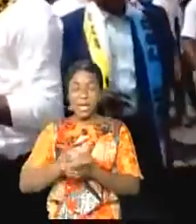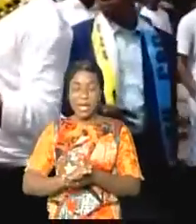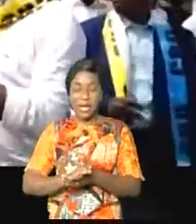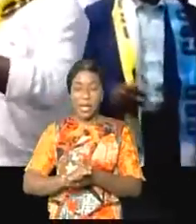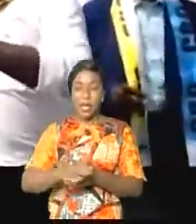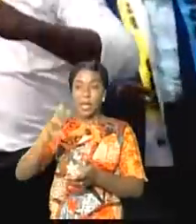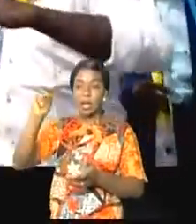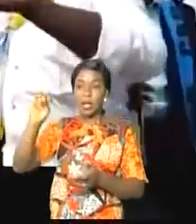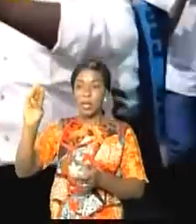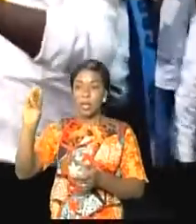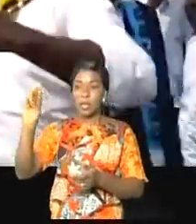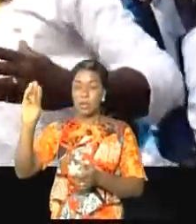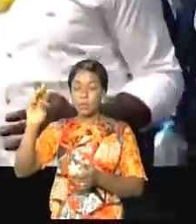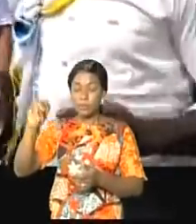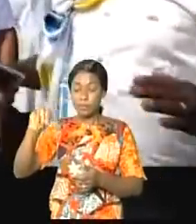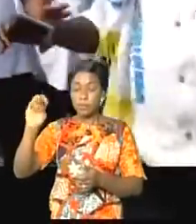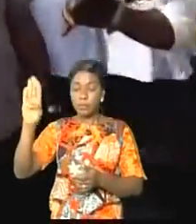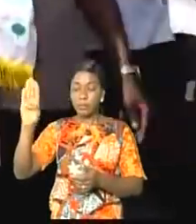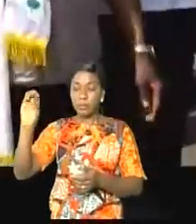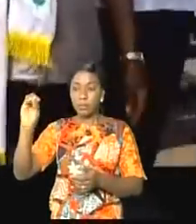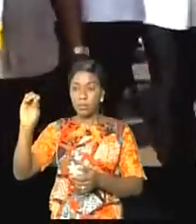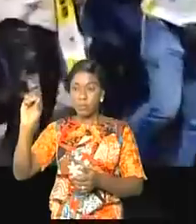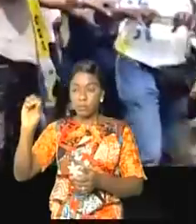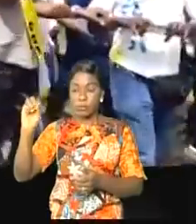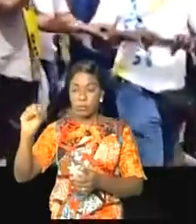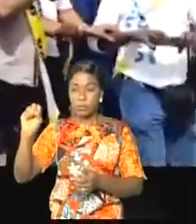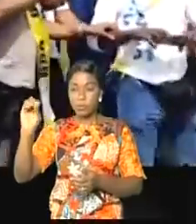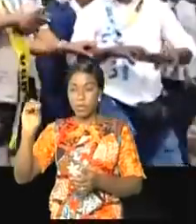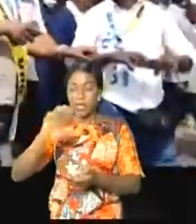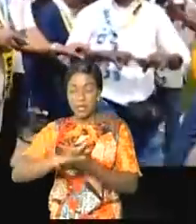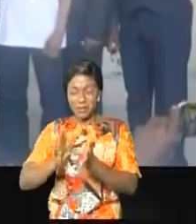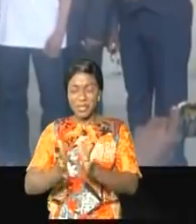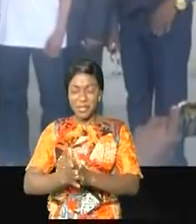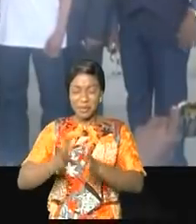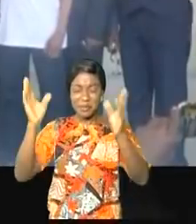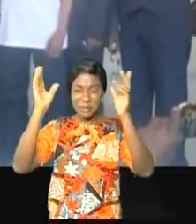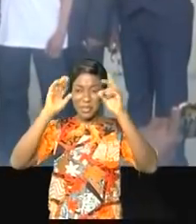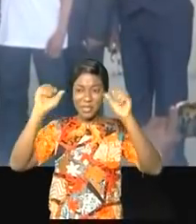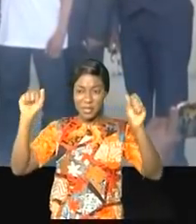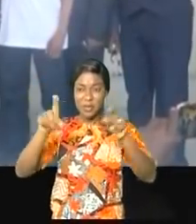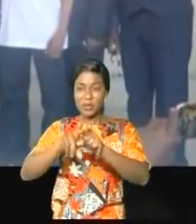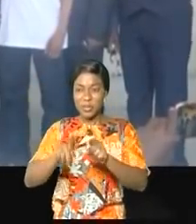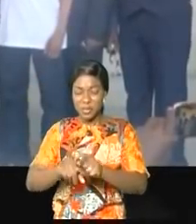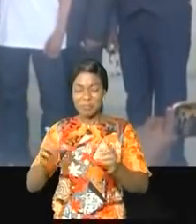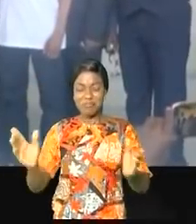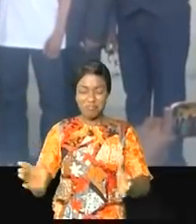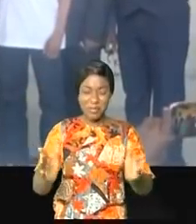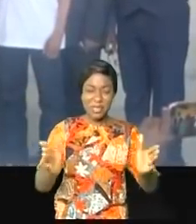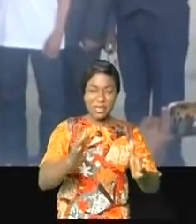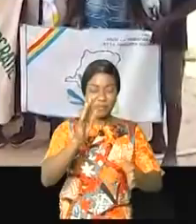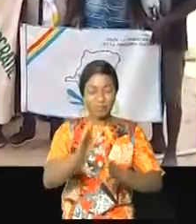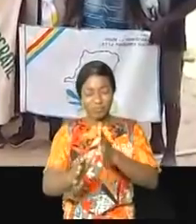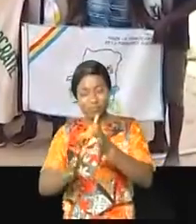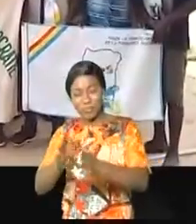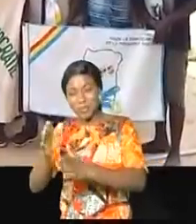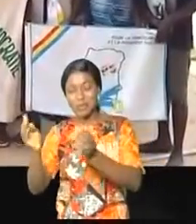président de l'Assemblée nationale depuis le 3 février dernier. Les marches par ici, le message de soutien et d'encouragement par là. Question de